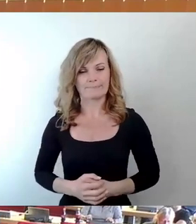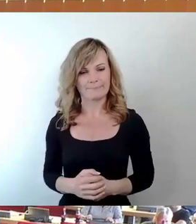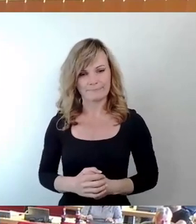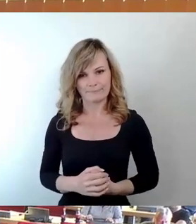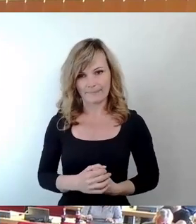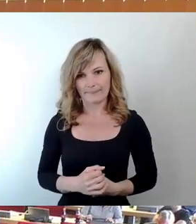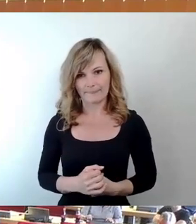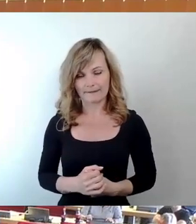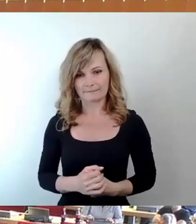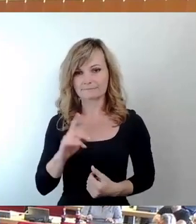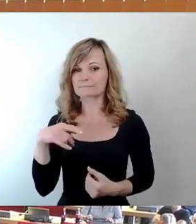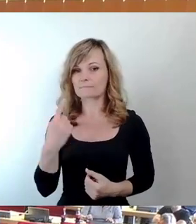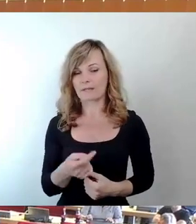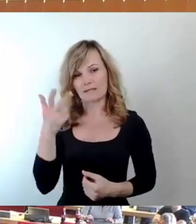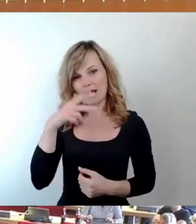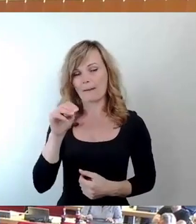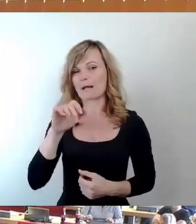Danach wäre Herr Maloney dran.